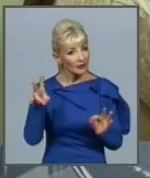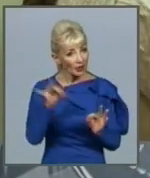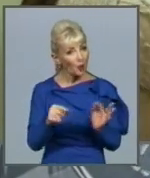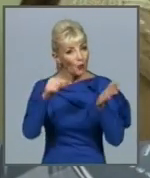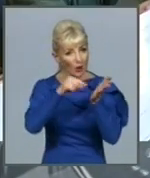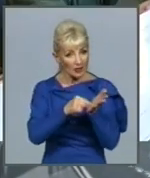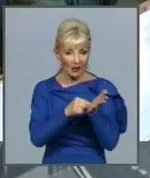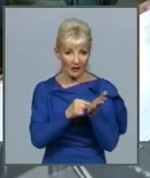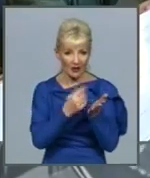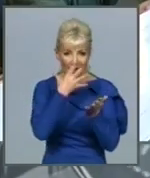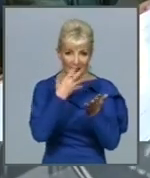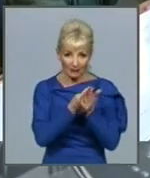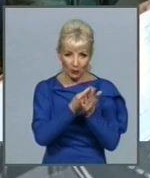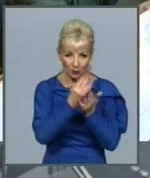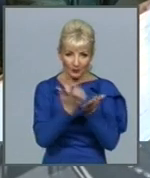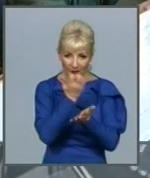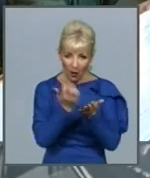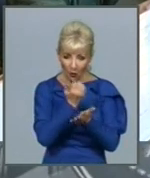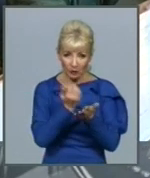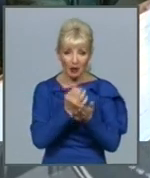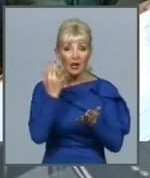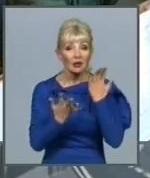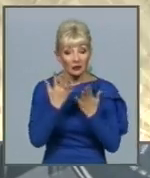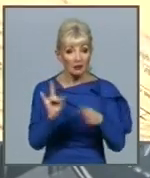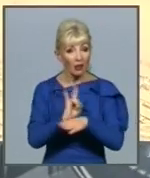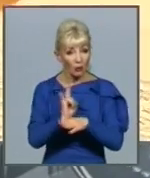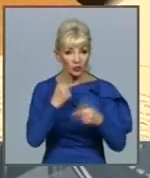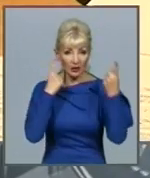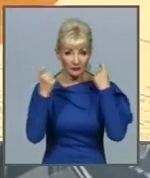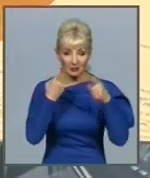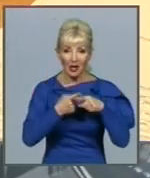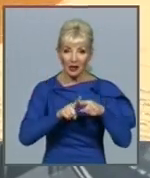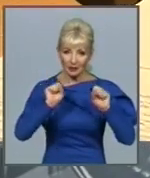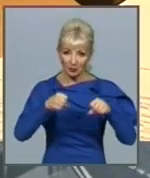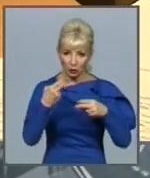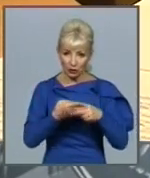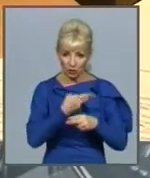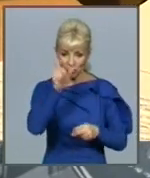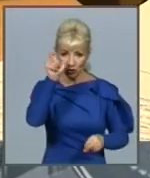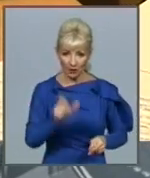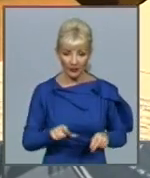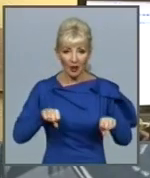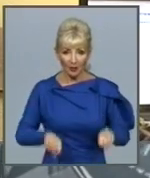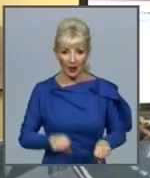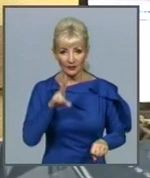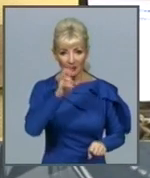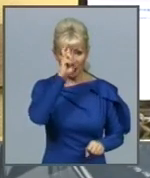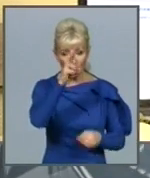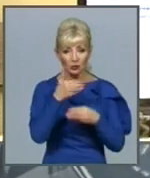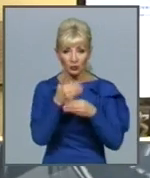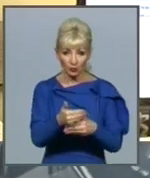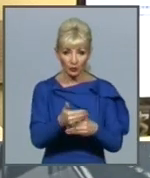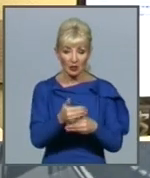У разі виявлення недостовірної інформації, це може позбавити субсидіантів права на державну допомогу. Їм будуть